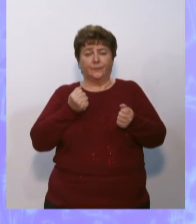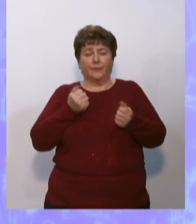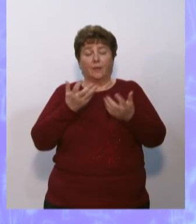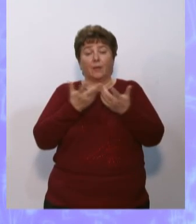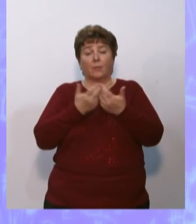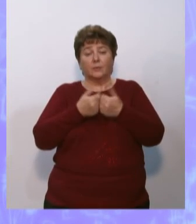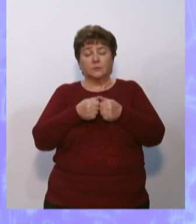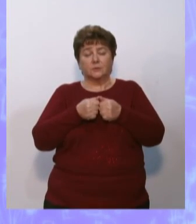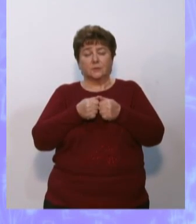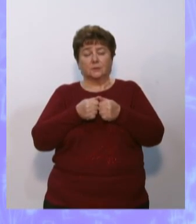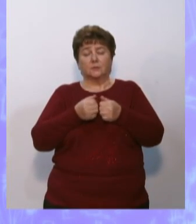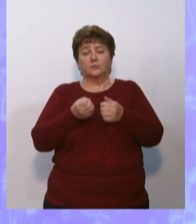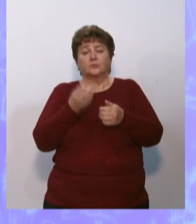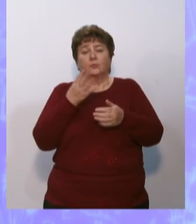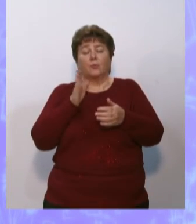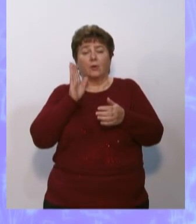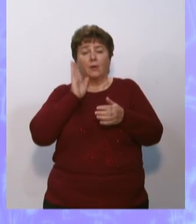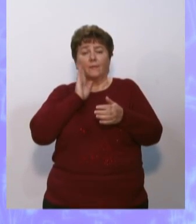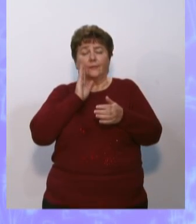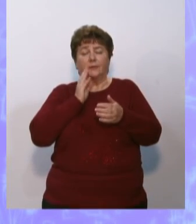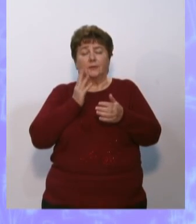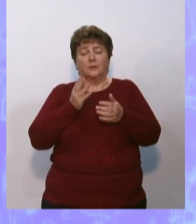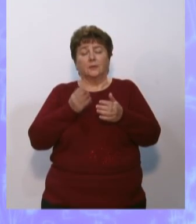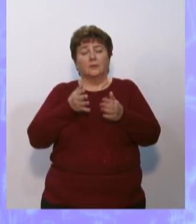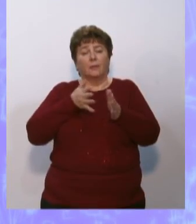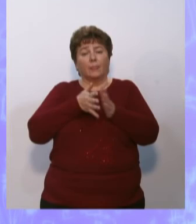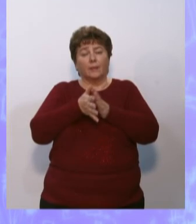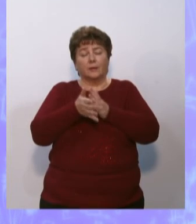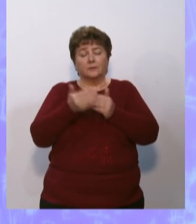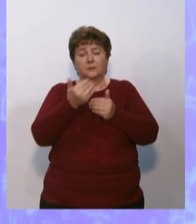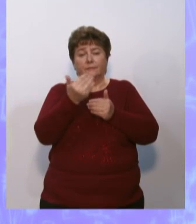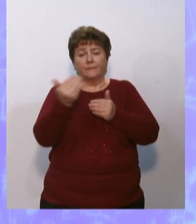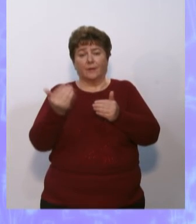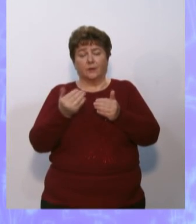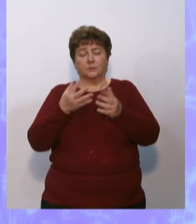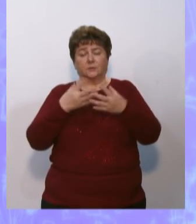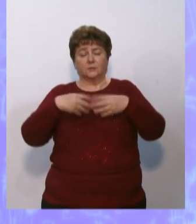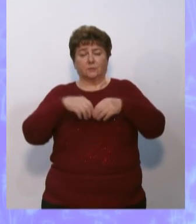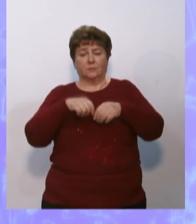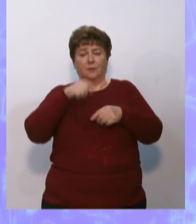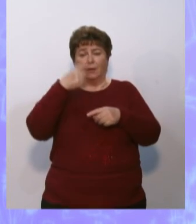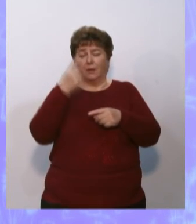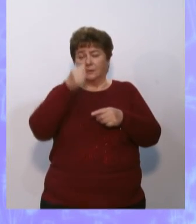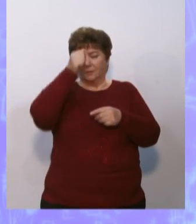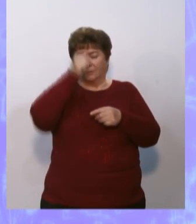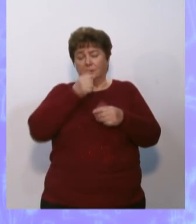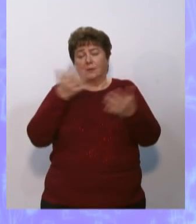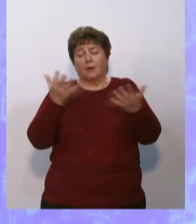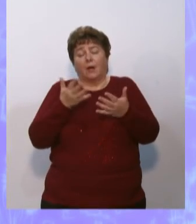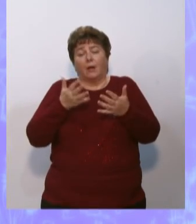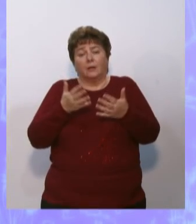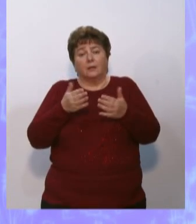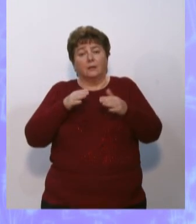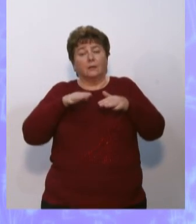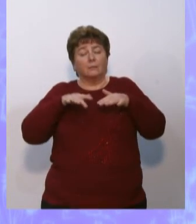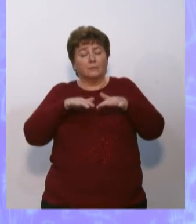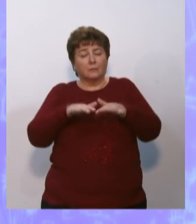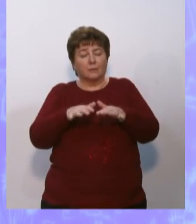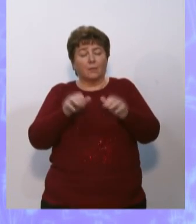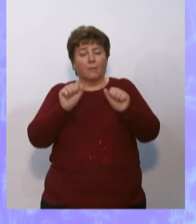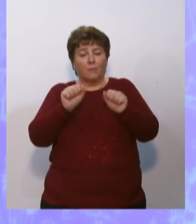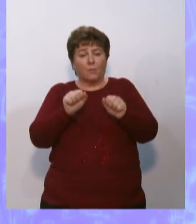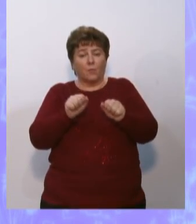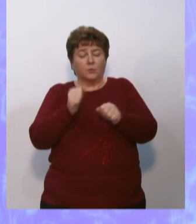Посчитайте, сколько воды тратит ваша семья в месяц? Какие меры мы